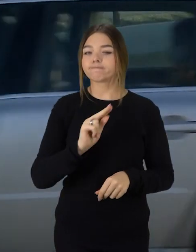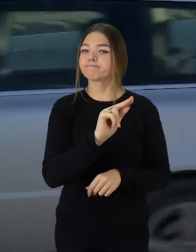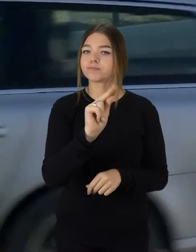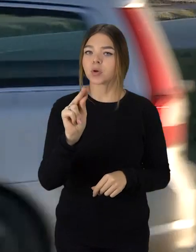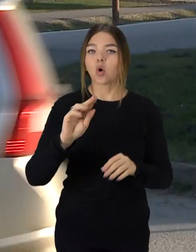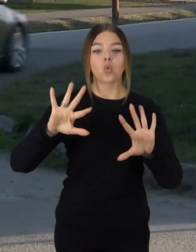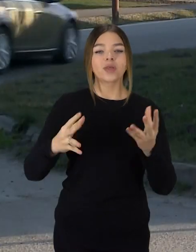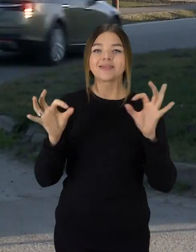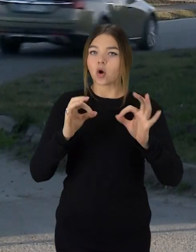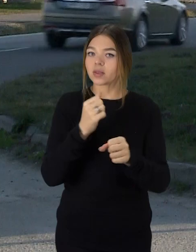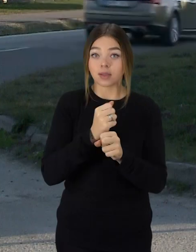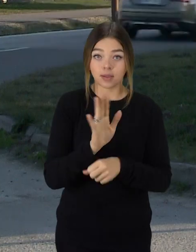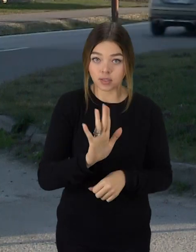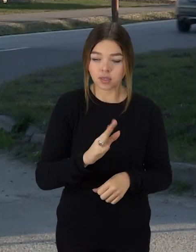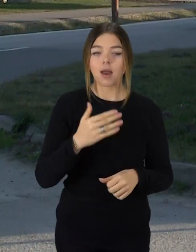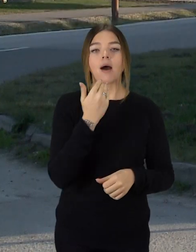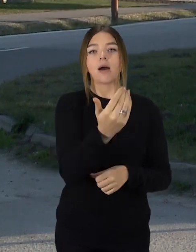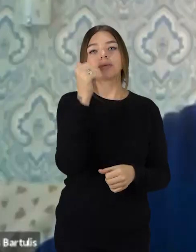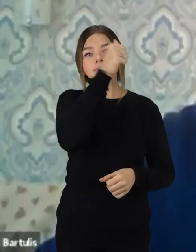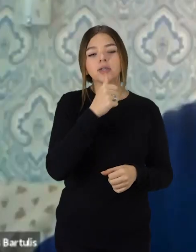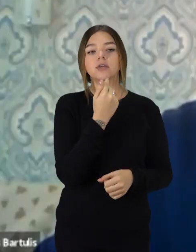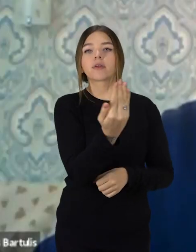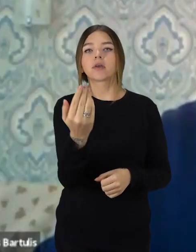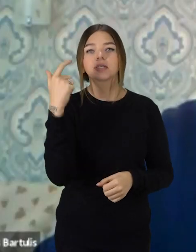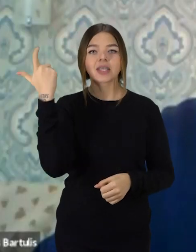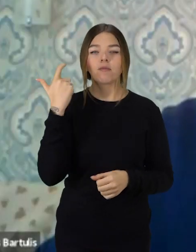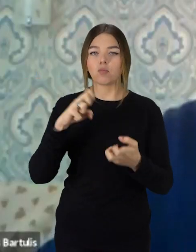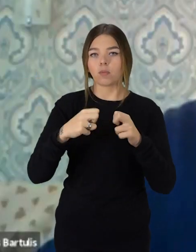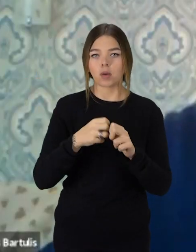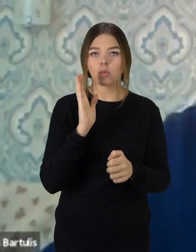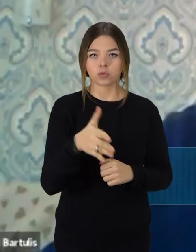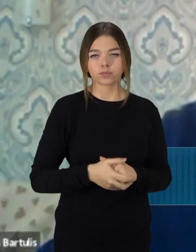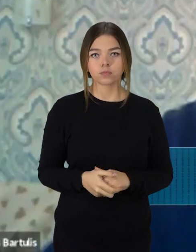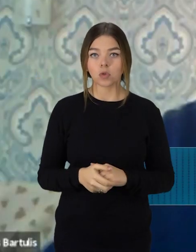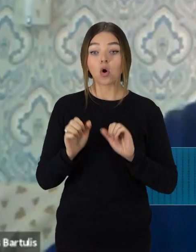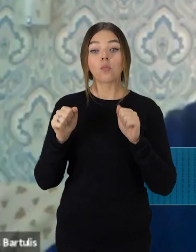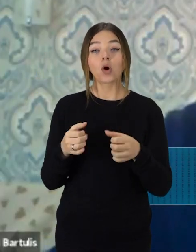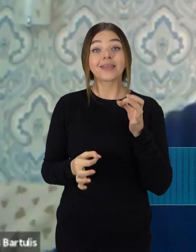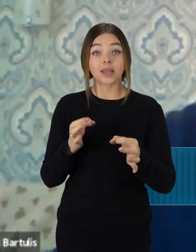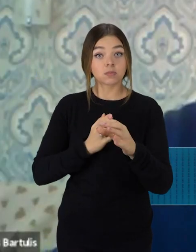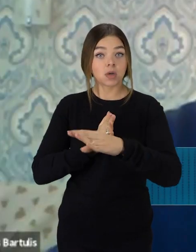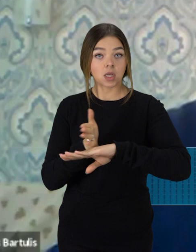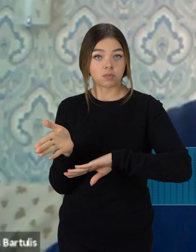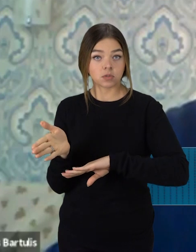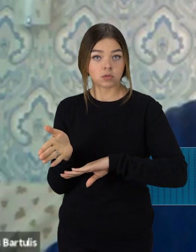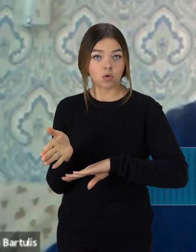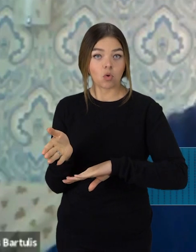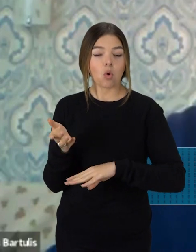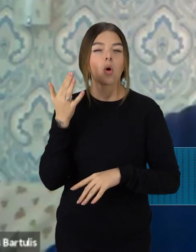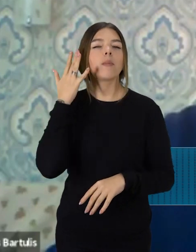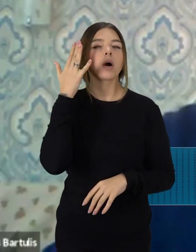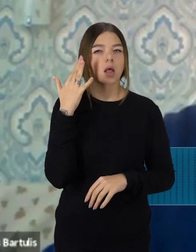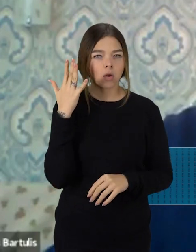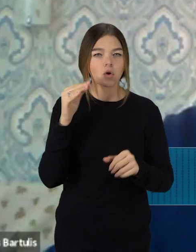nedarydami turėjęs patys savininkai kiekvienas. Antžiai gali kreiptis į teismą, o įsivaizduokite, ką reiškia